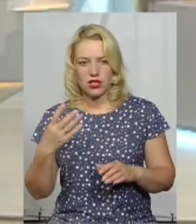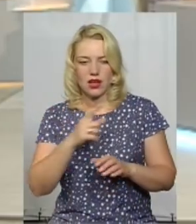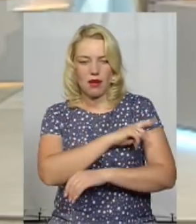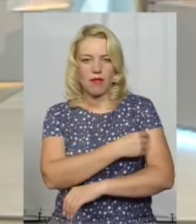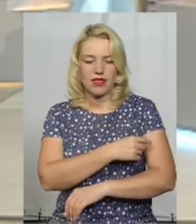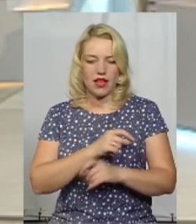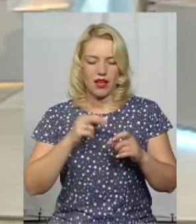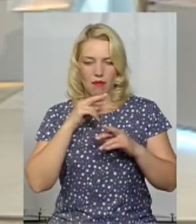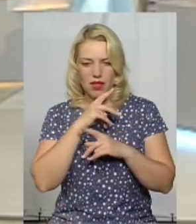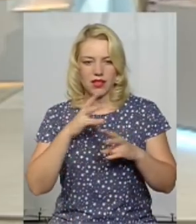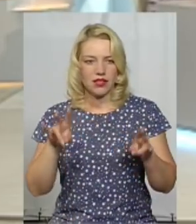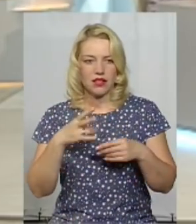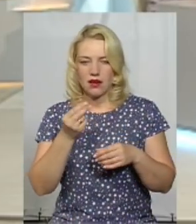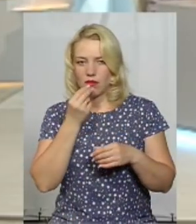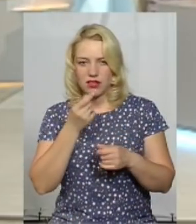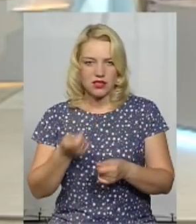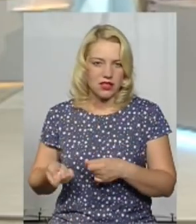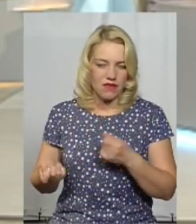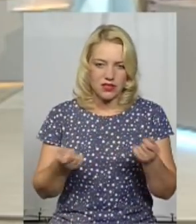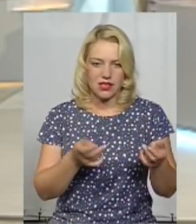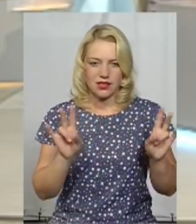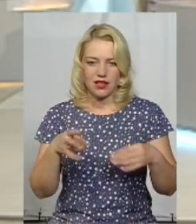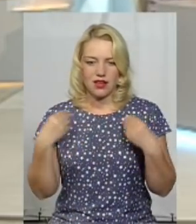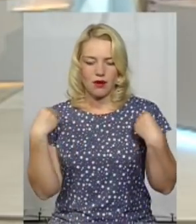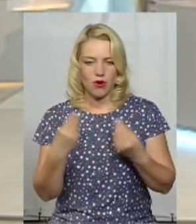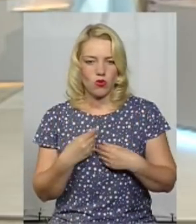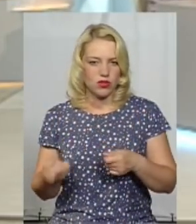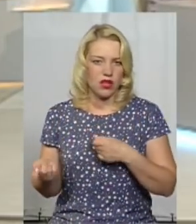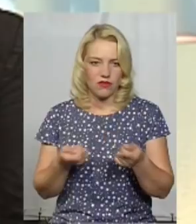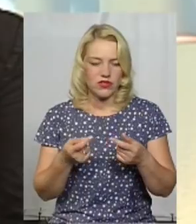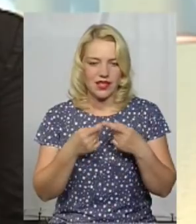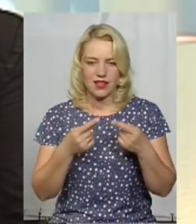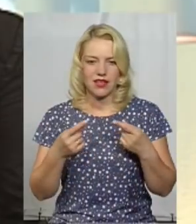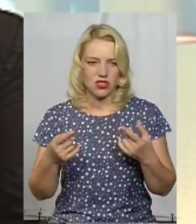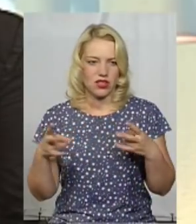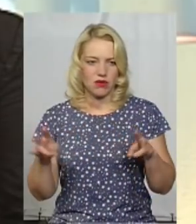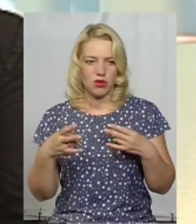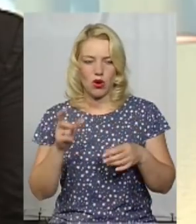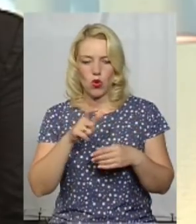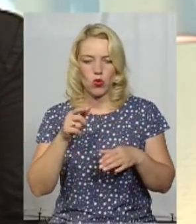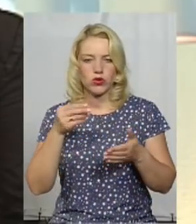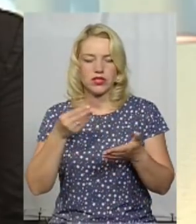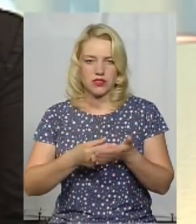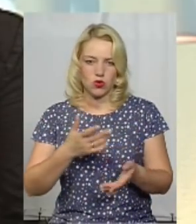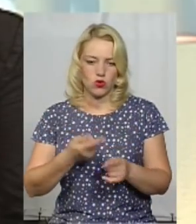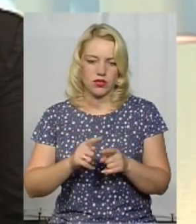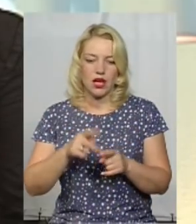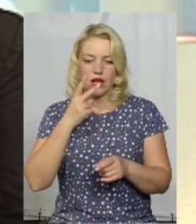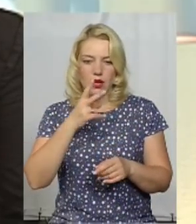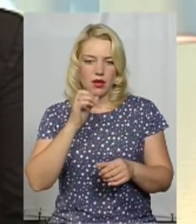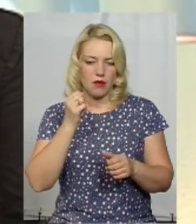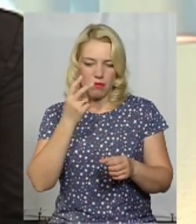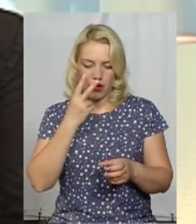не треба ні їсти вести, ні одяг вести, ніяких речей. Люди просто це цінують і вони бачать результат кожного